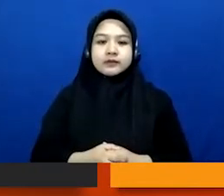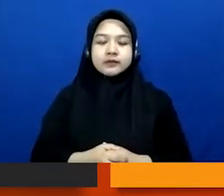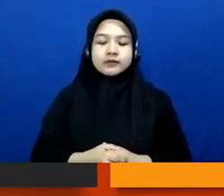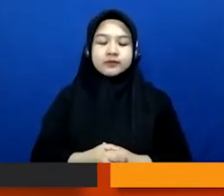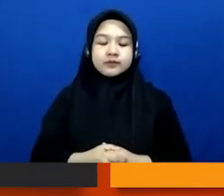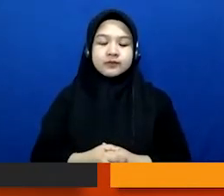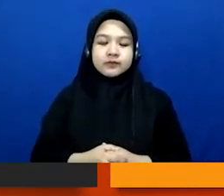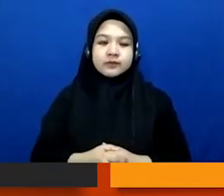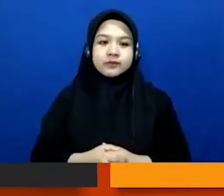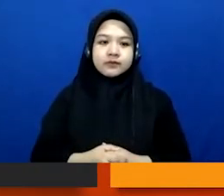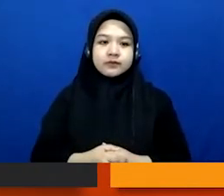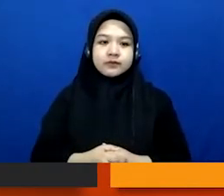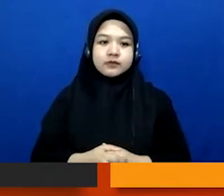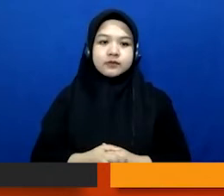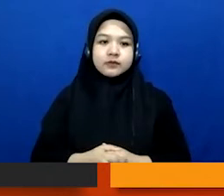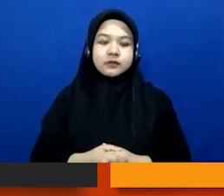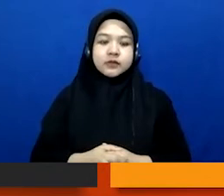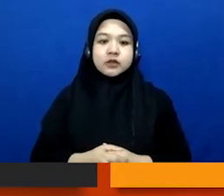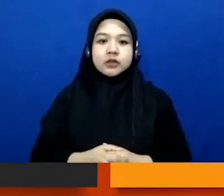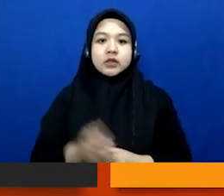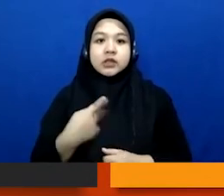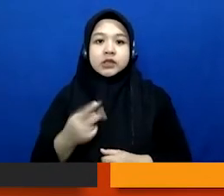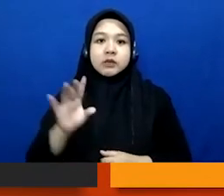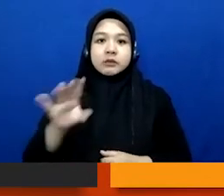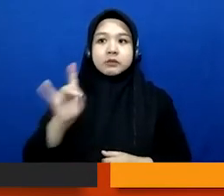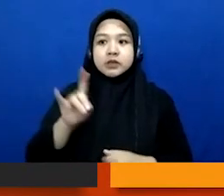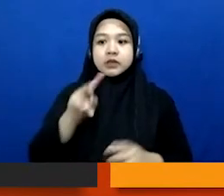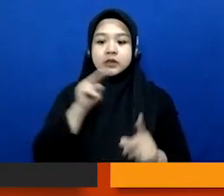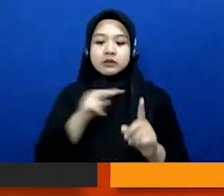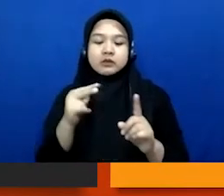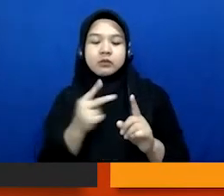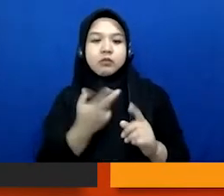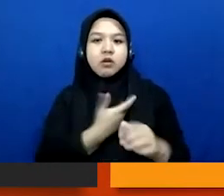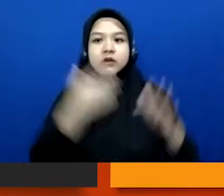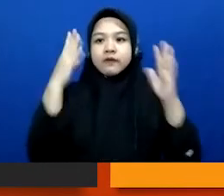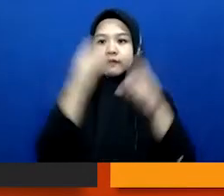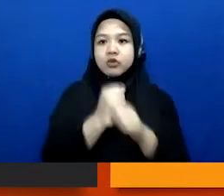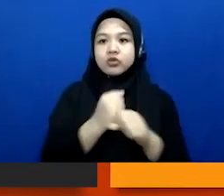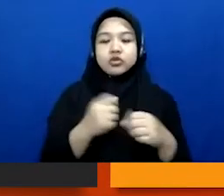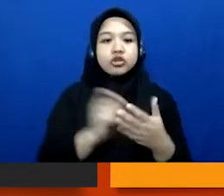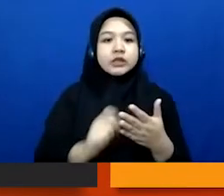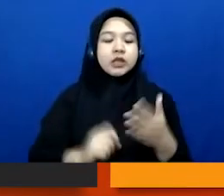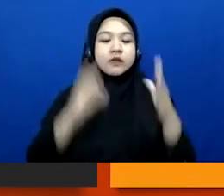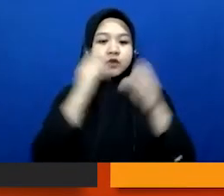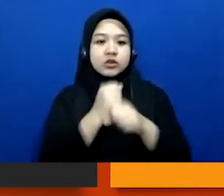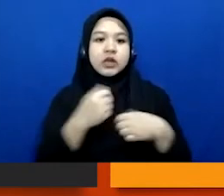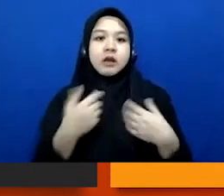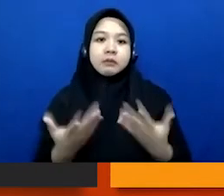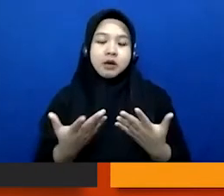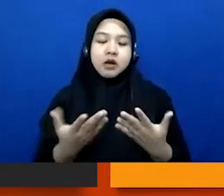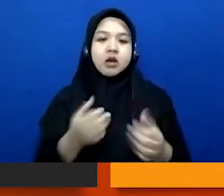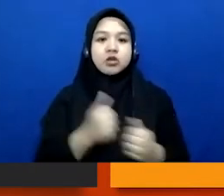kita nentuin nih angle-nya angle tulisan atau fokusnya apa dan juga merumuskan